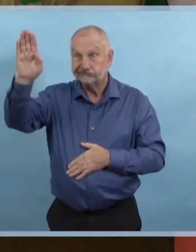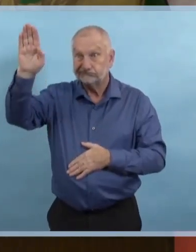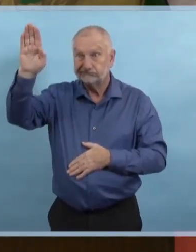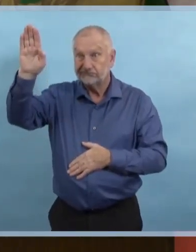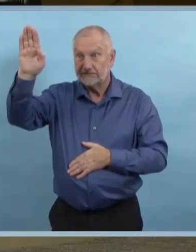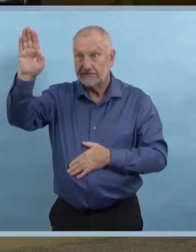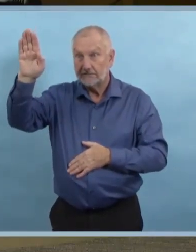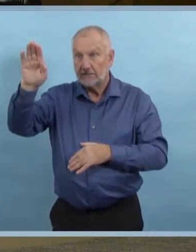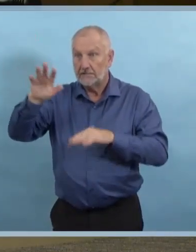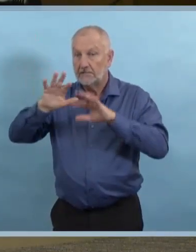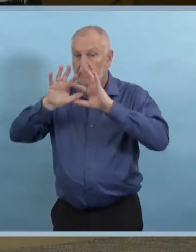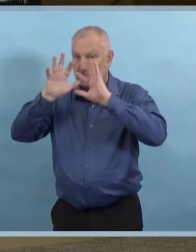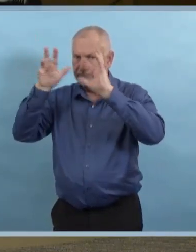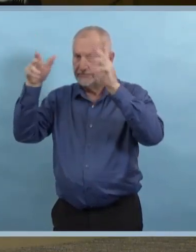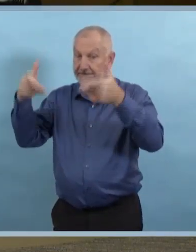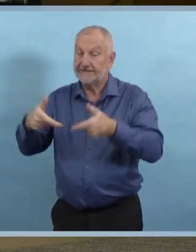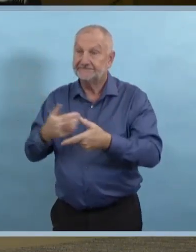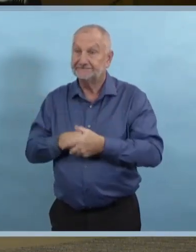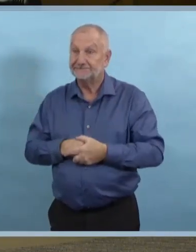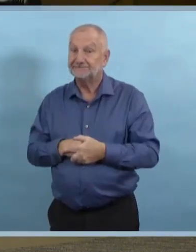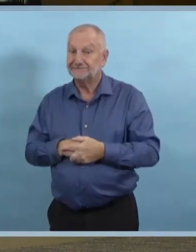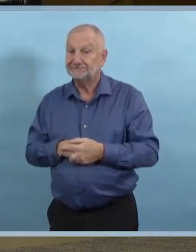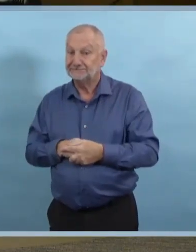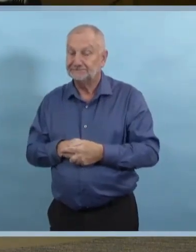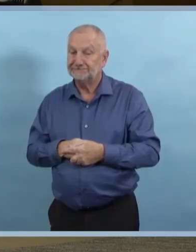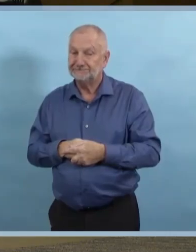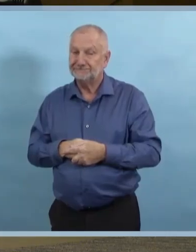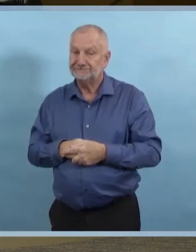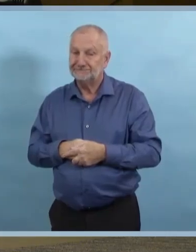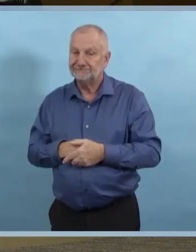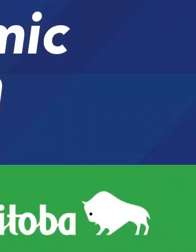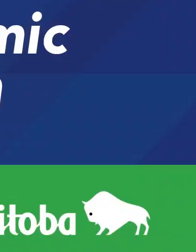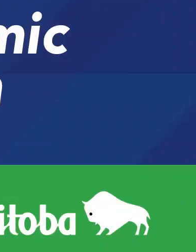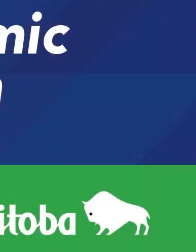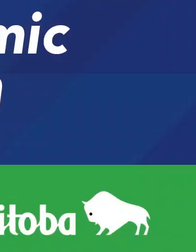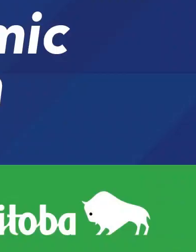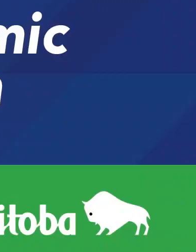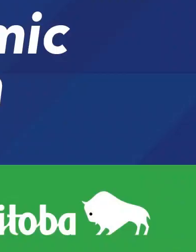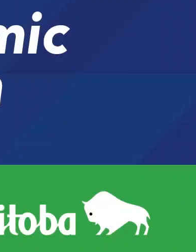conclut notre point de presse aujourd'hui. Merci. Merci. Merci. Merci. Merci.